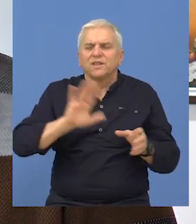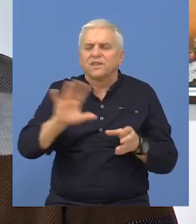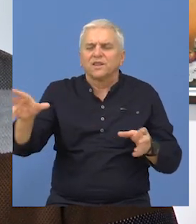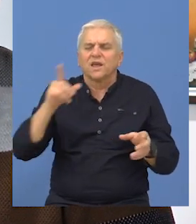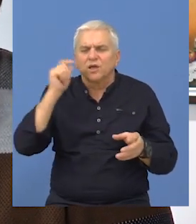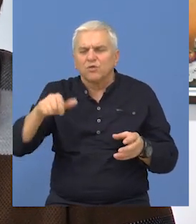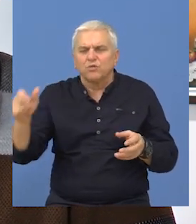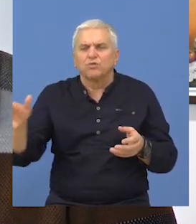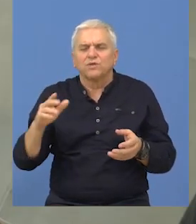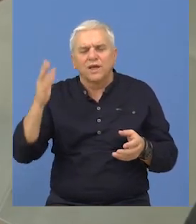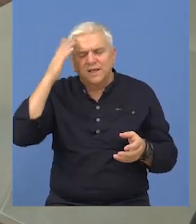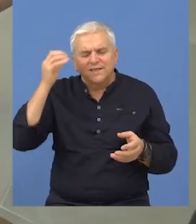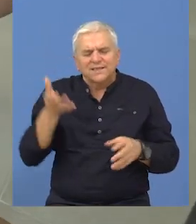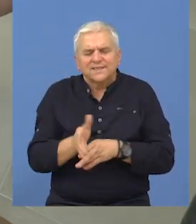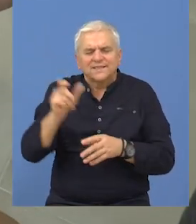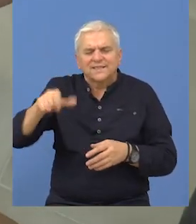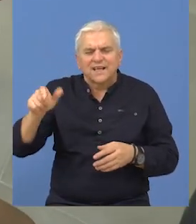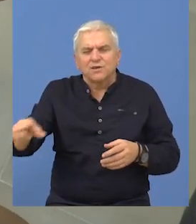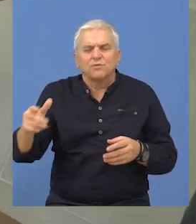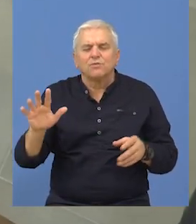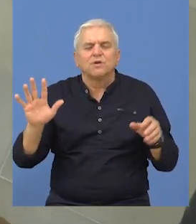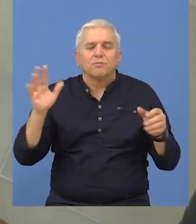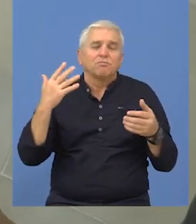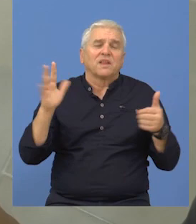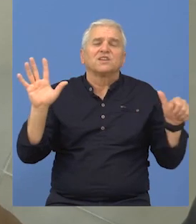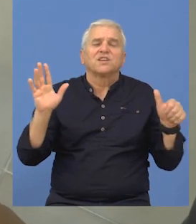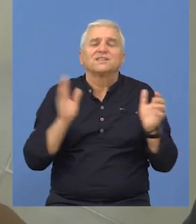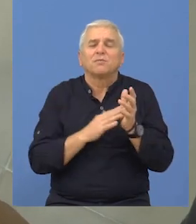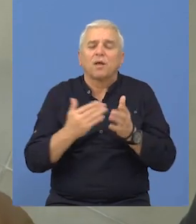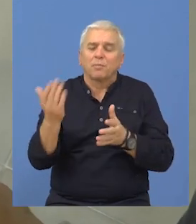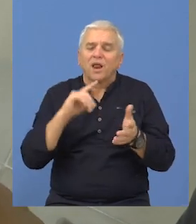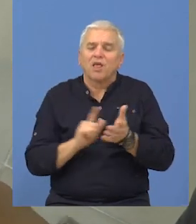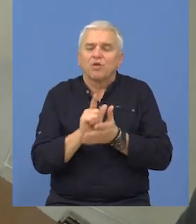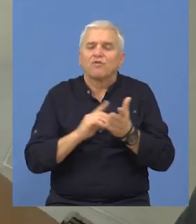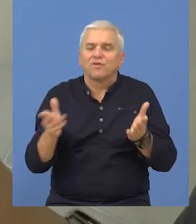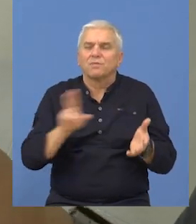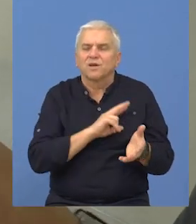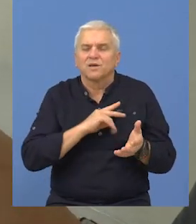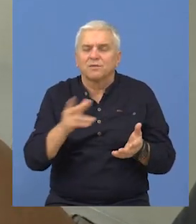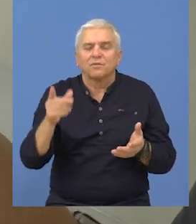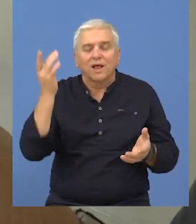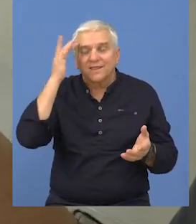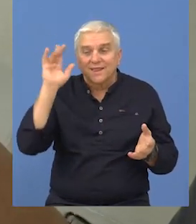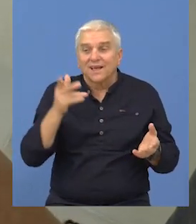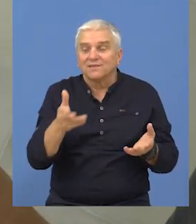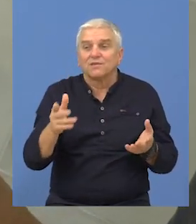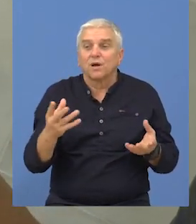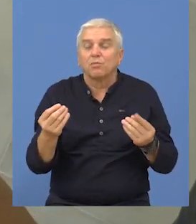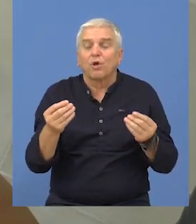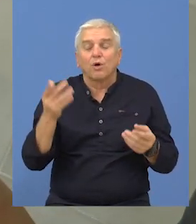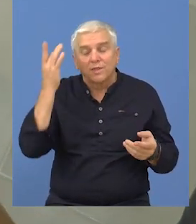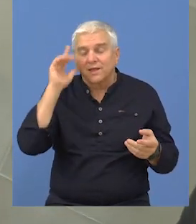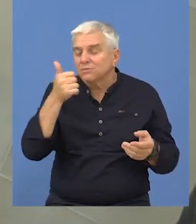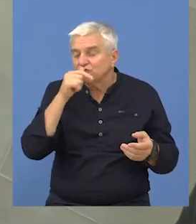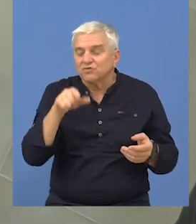tih ljudi. Dakle, radi se o jako dubokoj prošlosti, o šestom milenijumu otprilike pre nove ere i mi naravno da ne znamo mnogo,